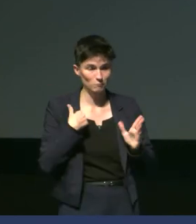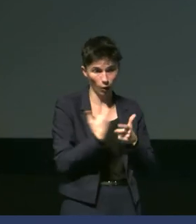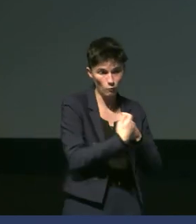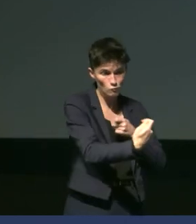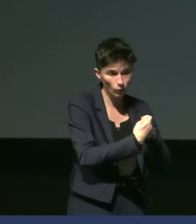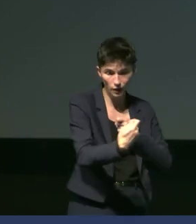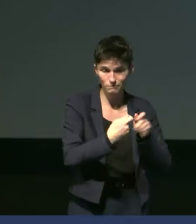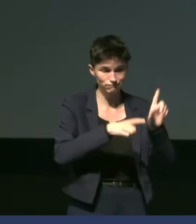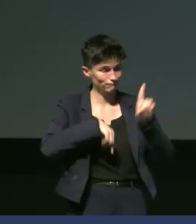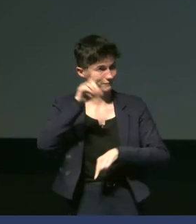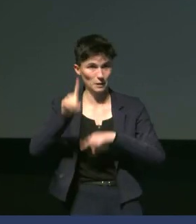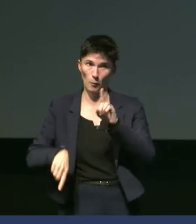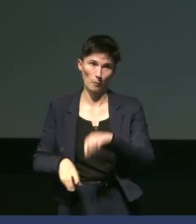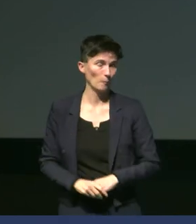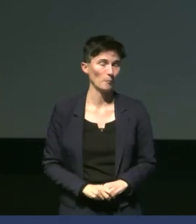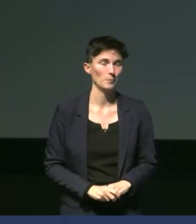suivi selon les individus.